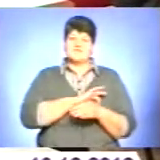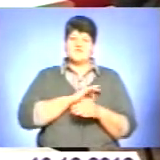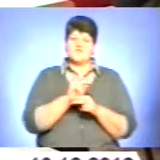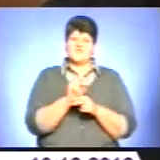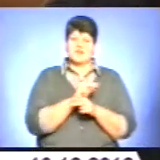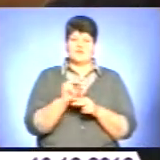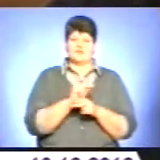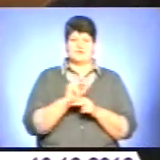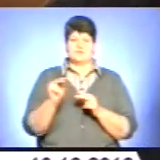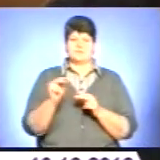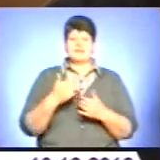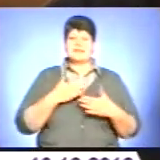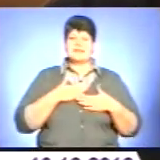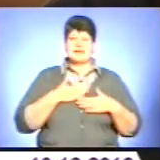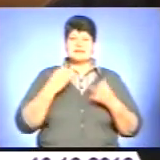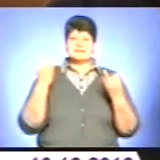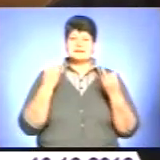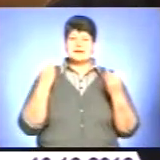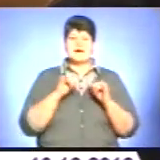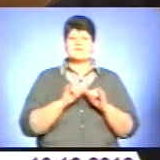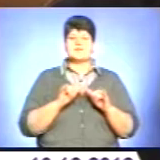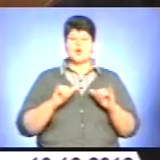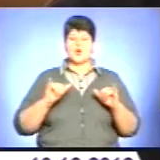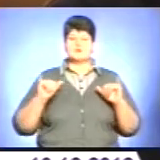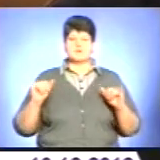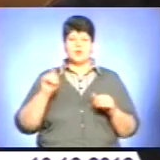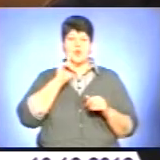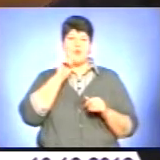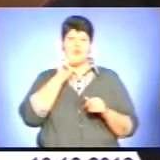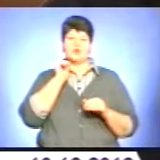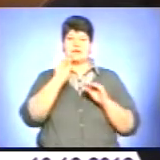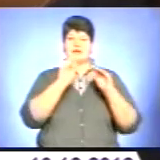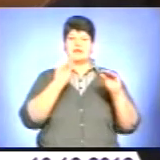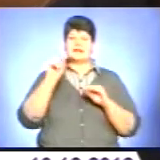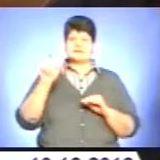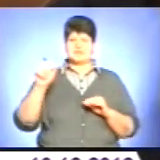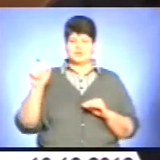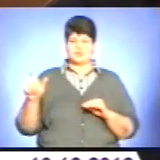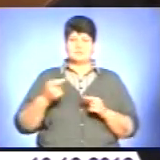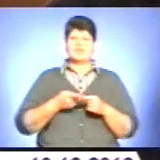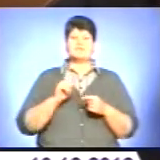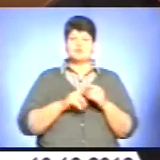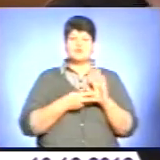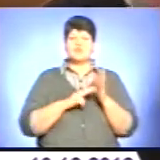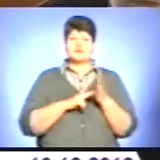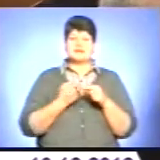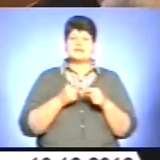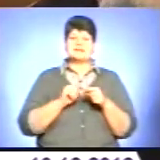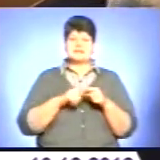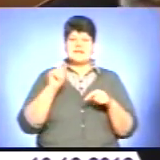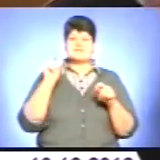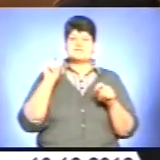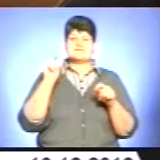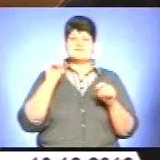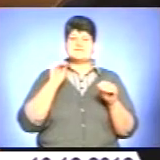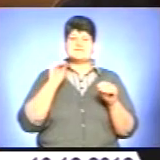Україна. Нас цікавить розвиток молодої режисури. І в цьому плані цей фестиваль відрізняється поки